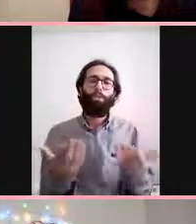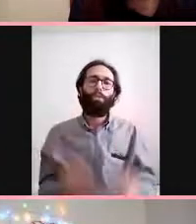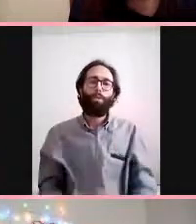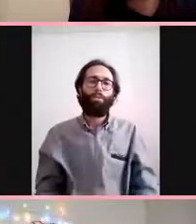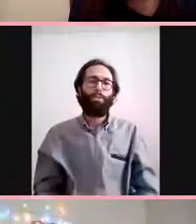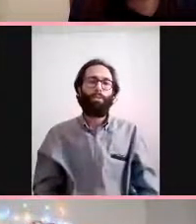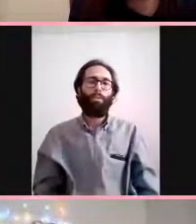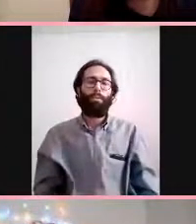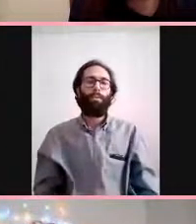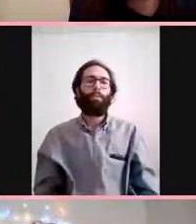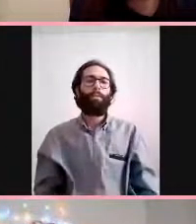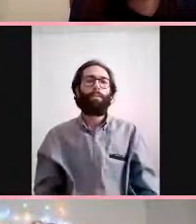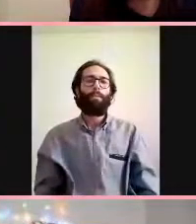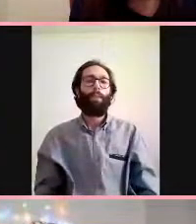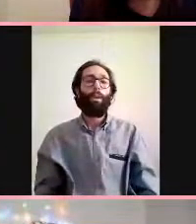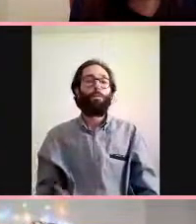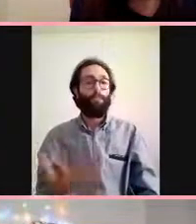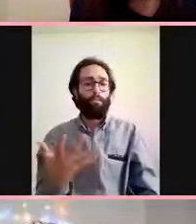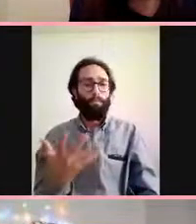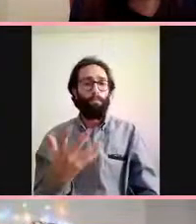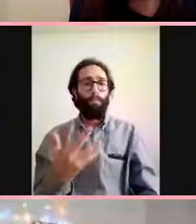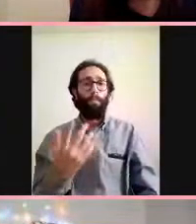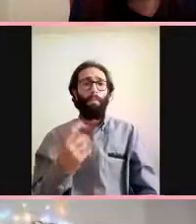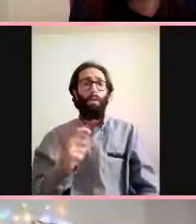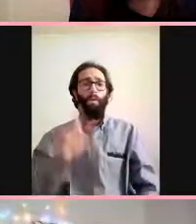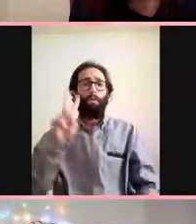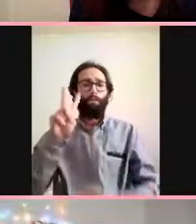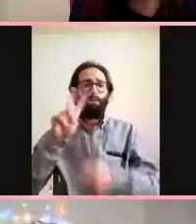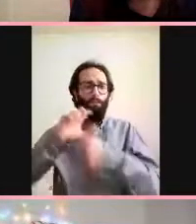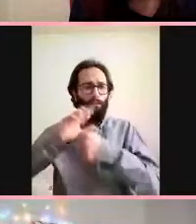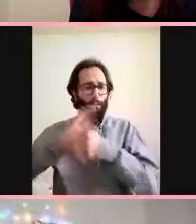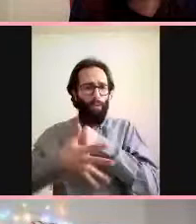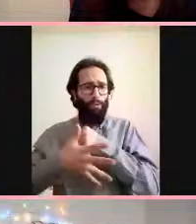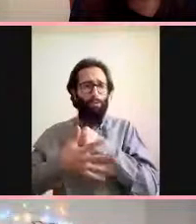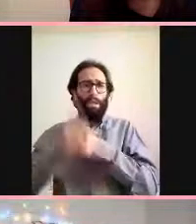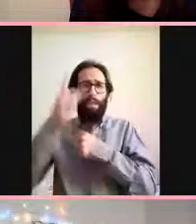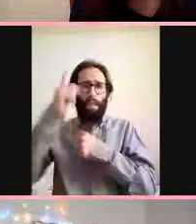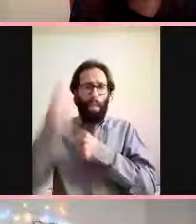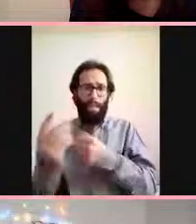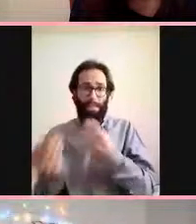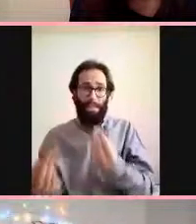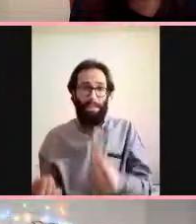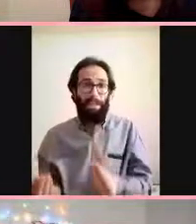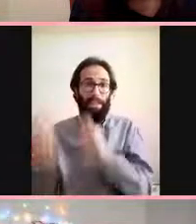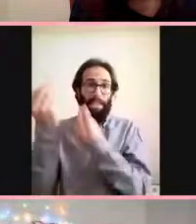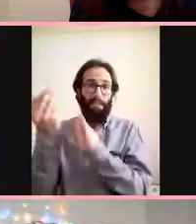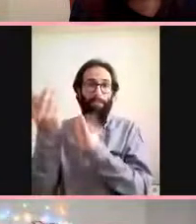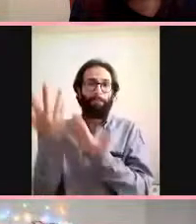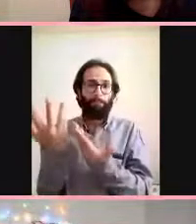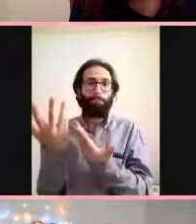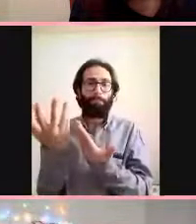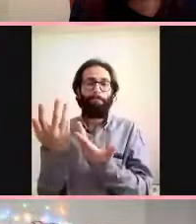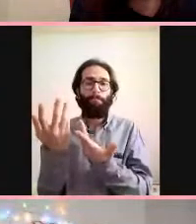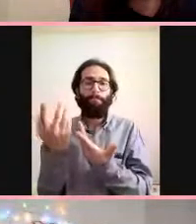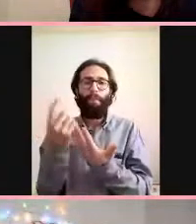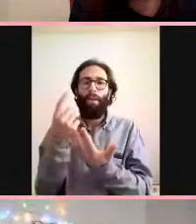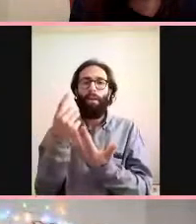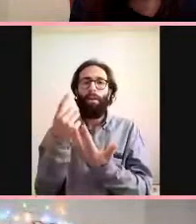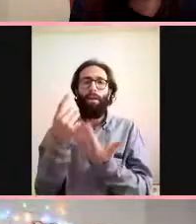Salgın ilk çıktığında Çin'de insanlar sokakta yere yığılıyordu. Yere